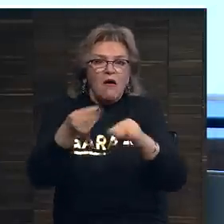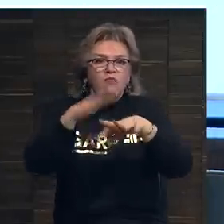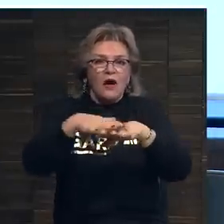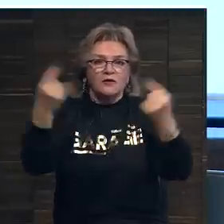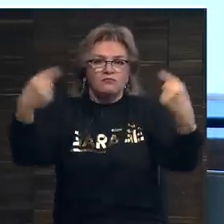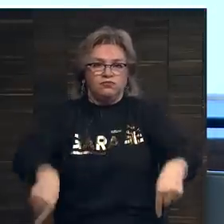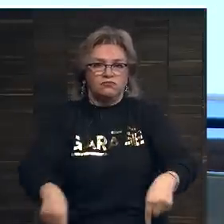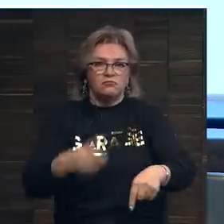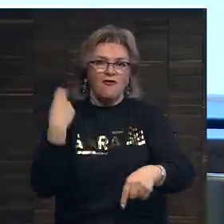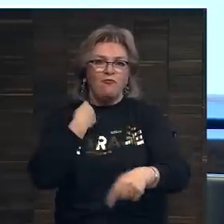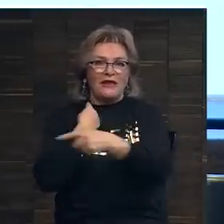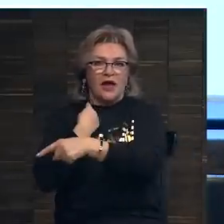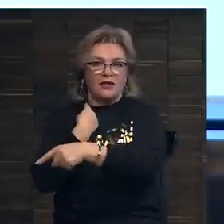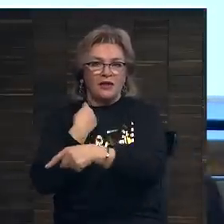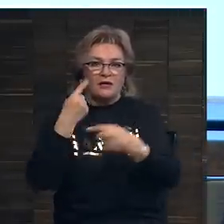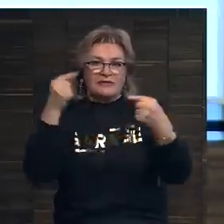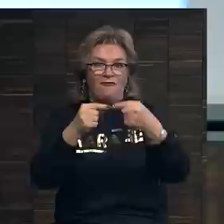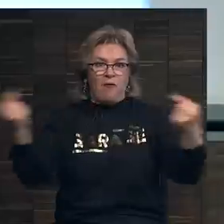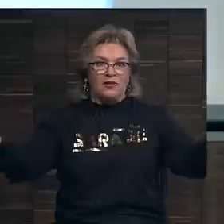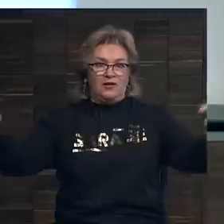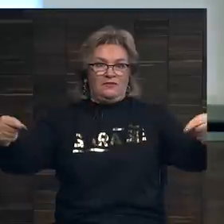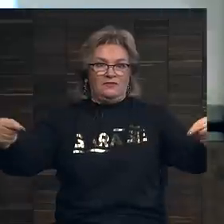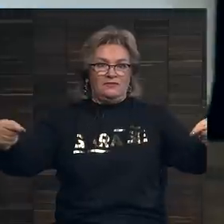в Британии. Это был очень интересный день.